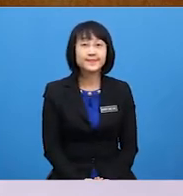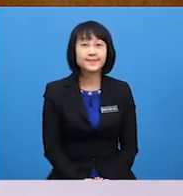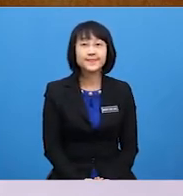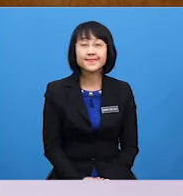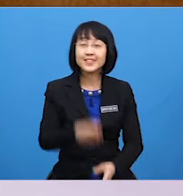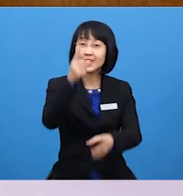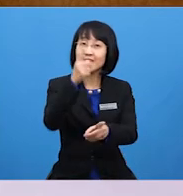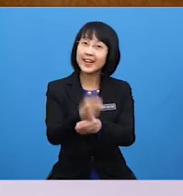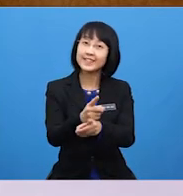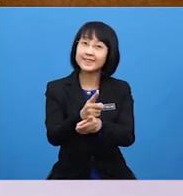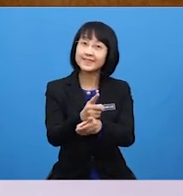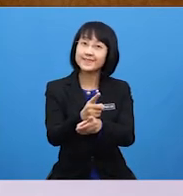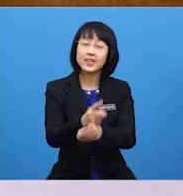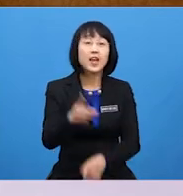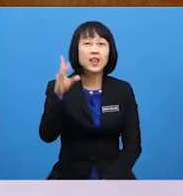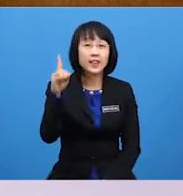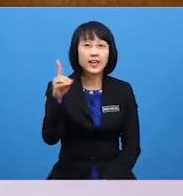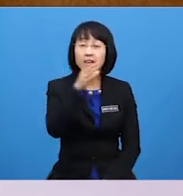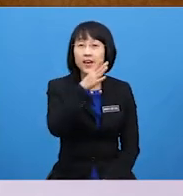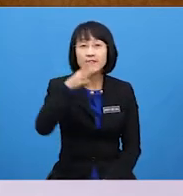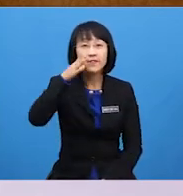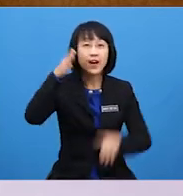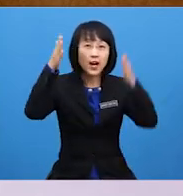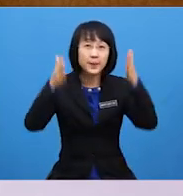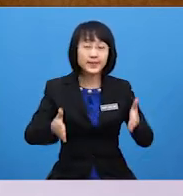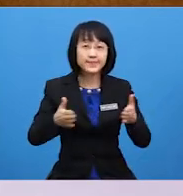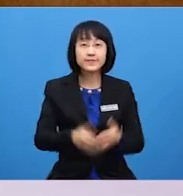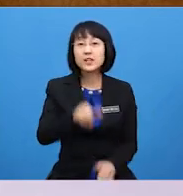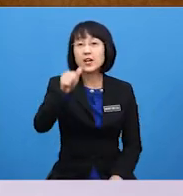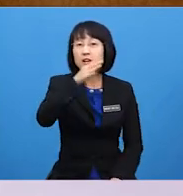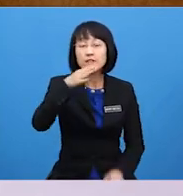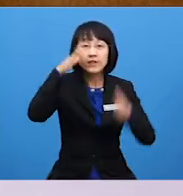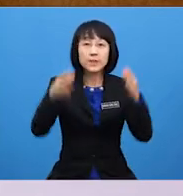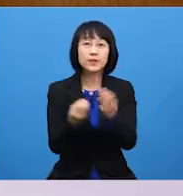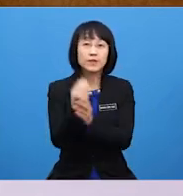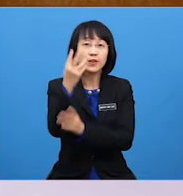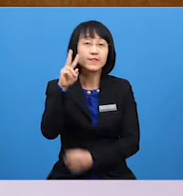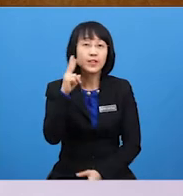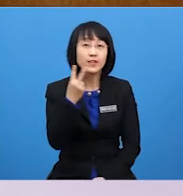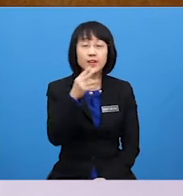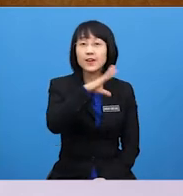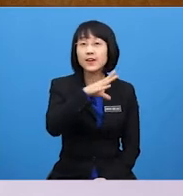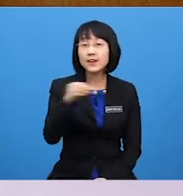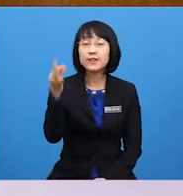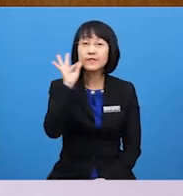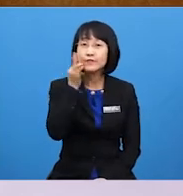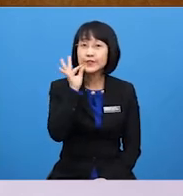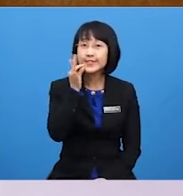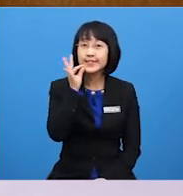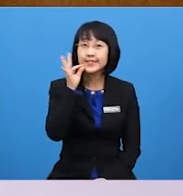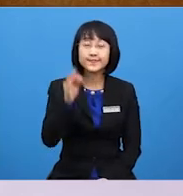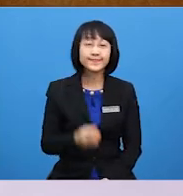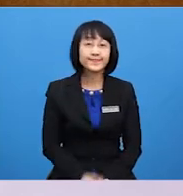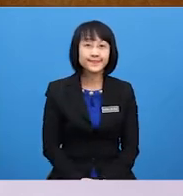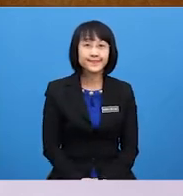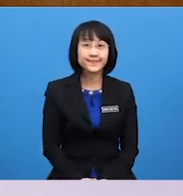Correct D Farmer A farmer Grows Vegetables And